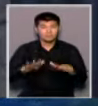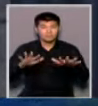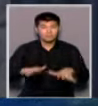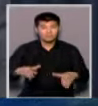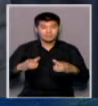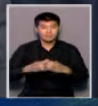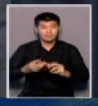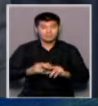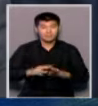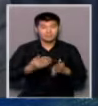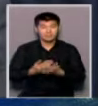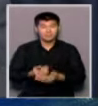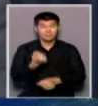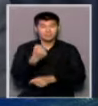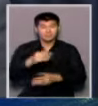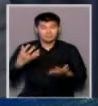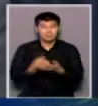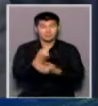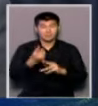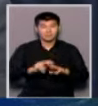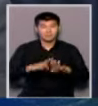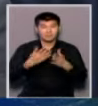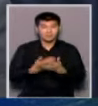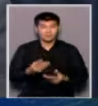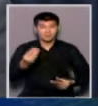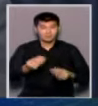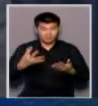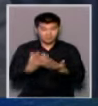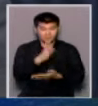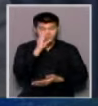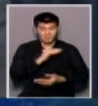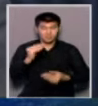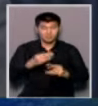бағыңыз жаңылатса, өтсініші қатысыз деп.